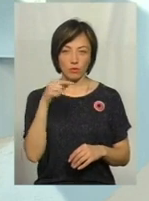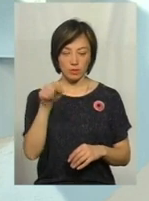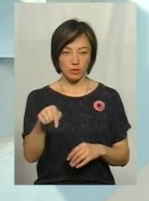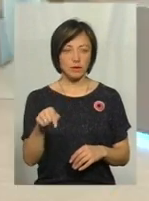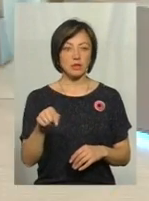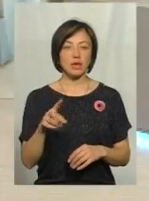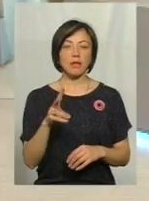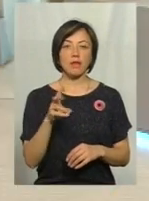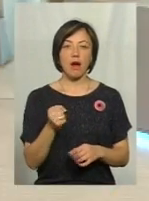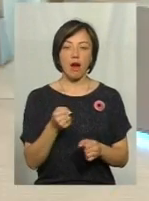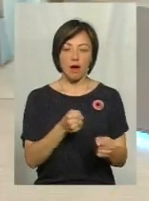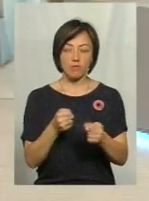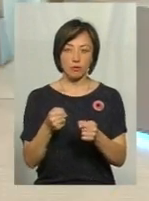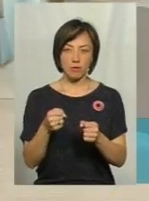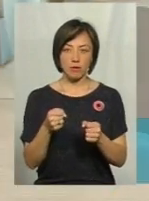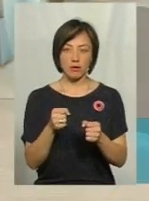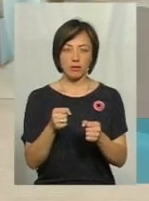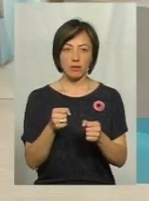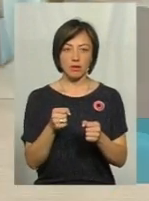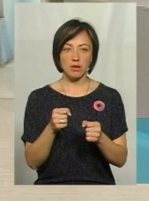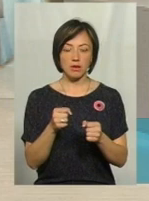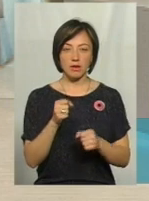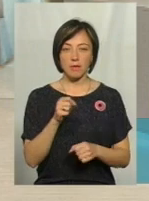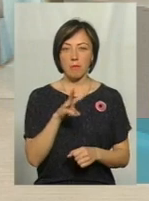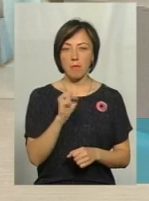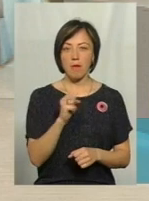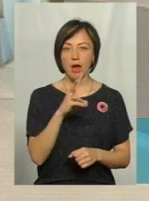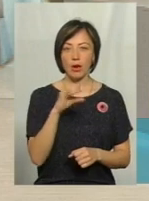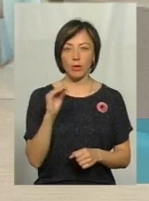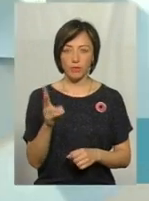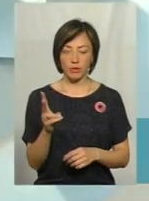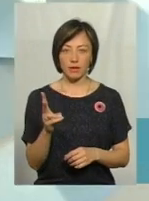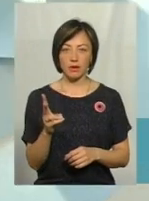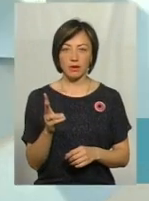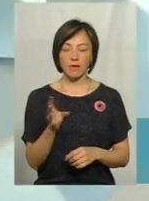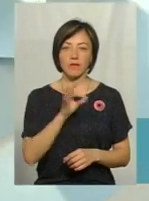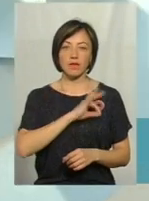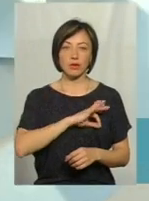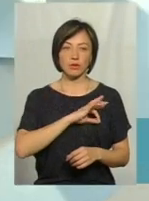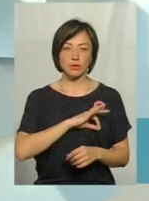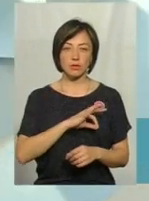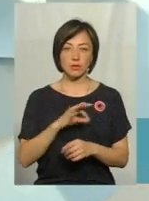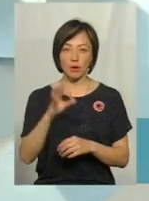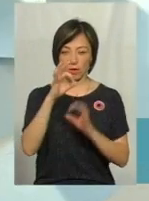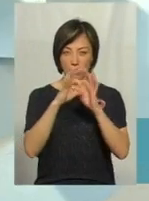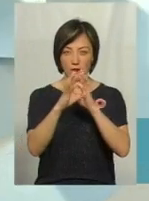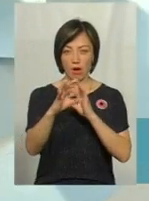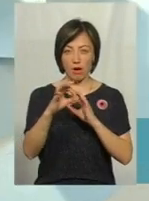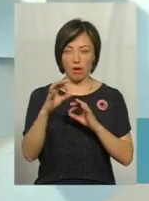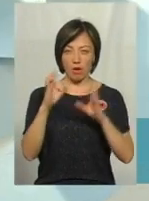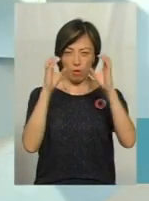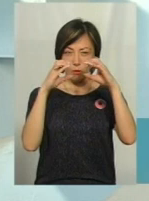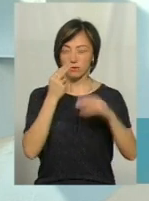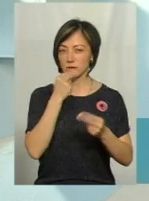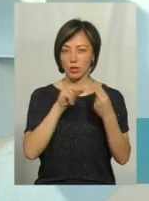ще на автоматі вулкан чи малюк, можна так і так говорити. Використовується оптика, одна з кращих в